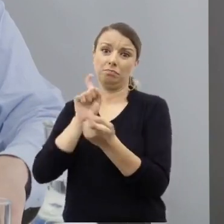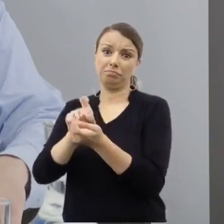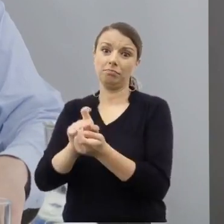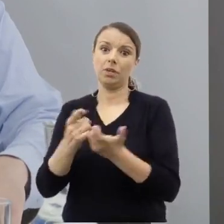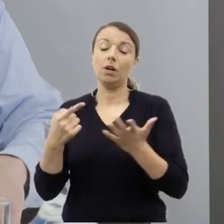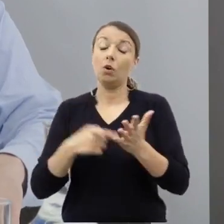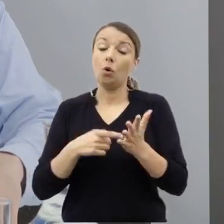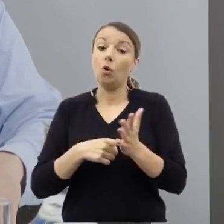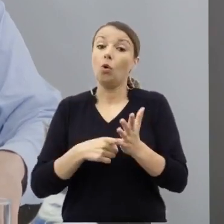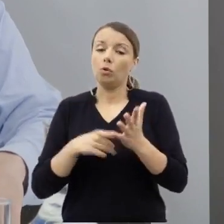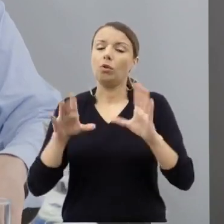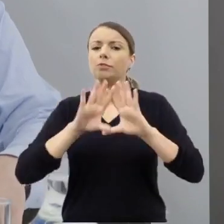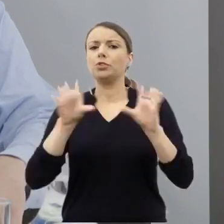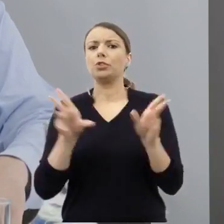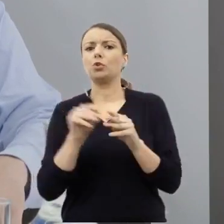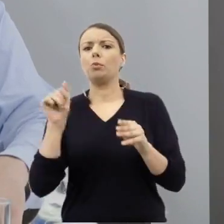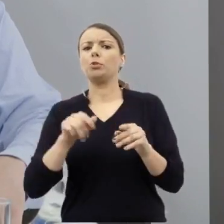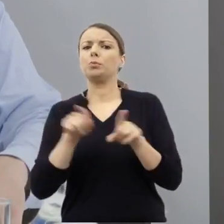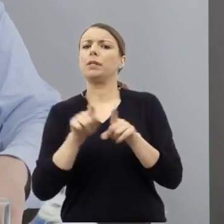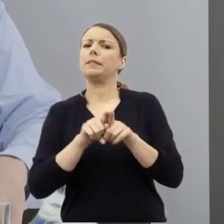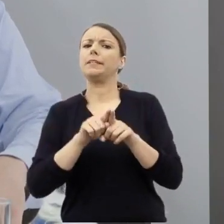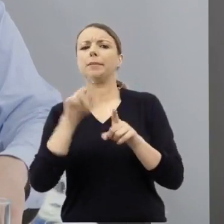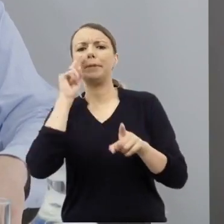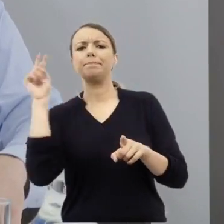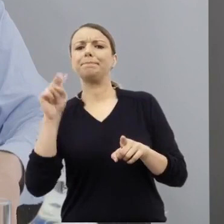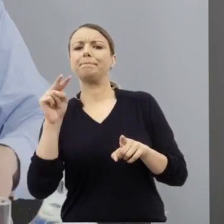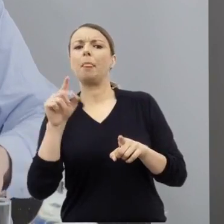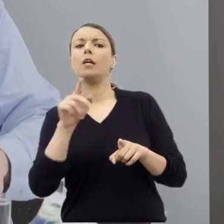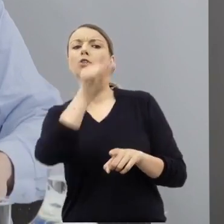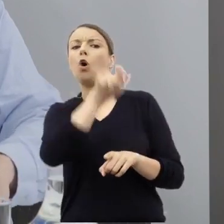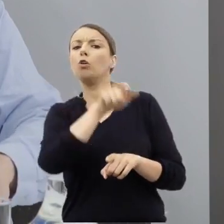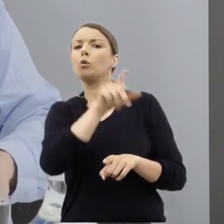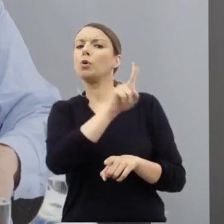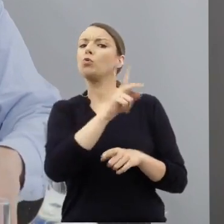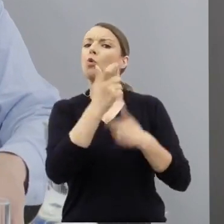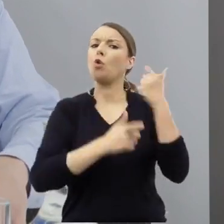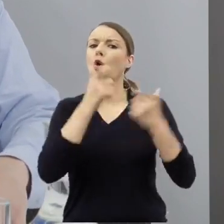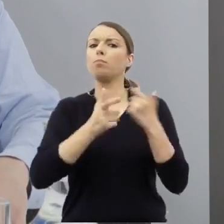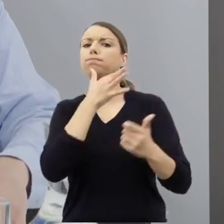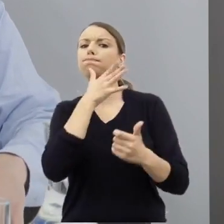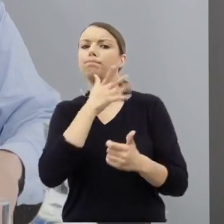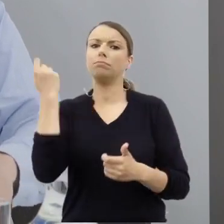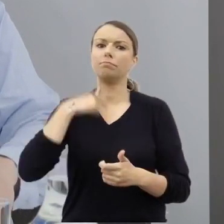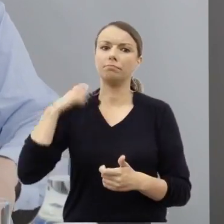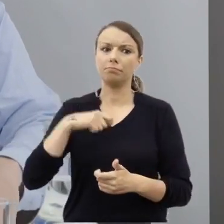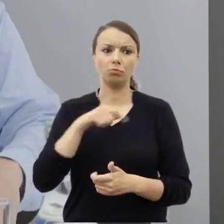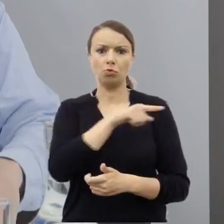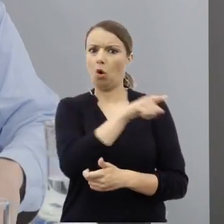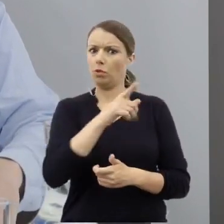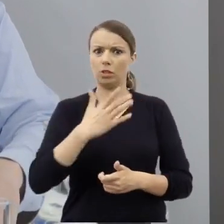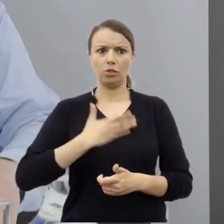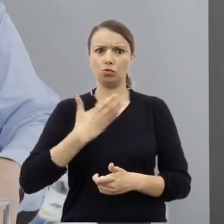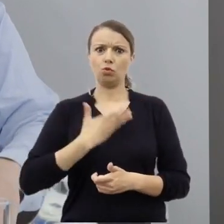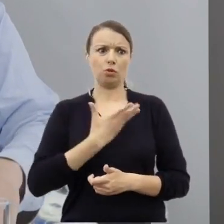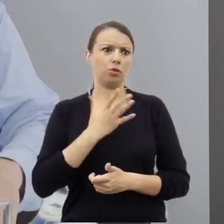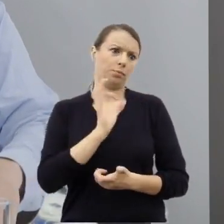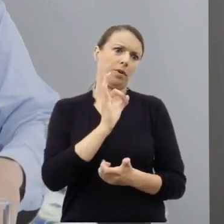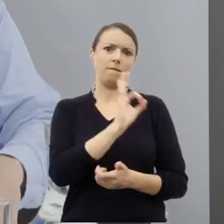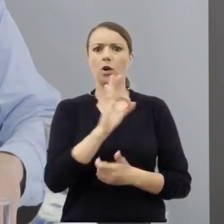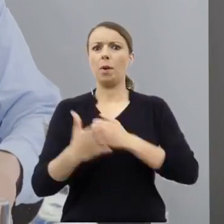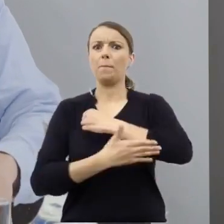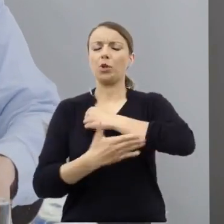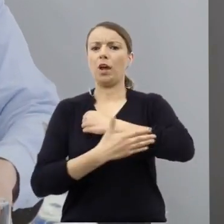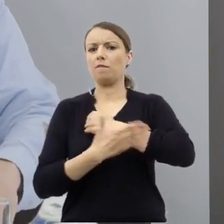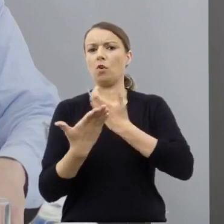że sprawcy tych pogromów nie mieli poczucia naruszenia podstawowych norm społecznych.